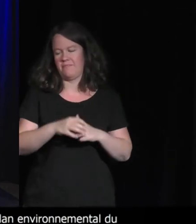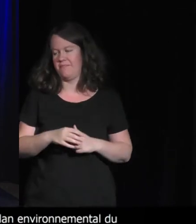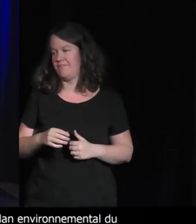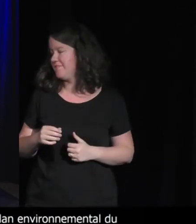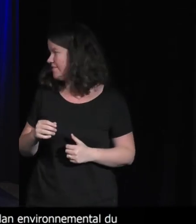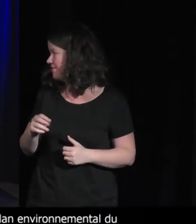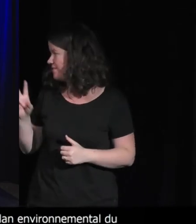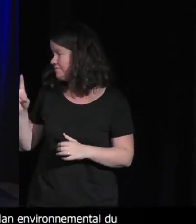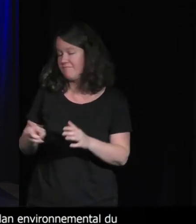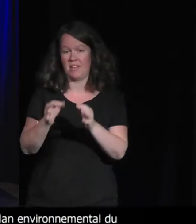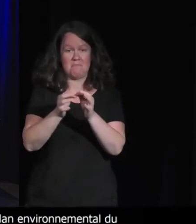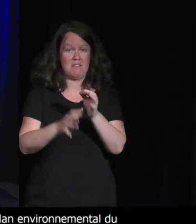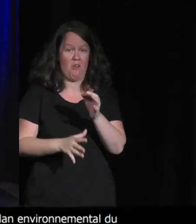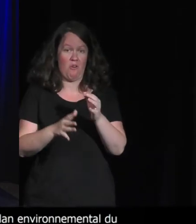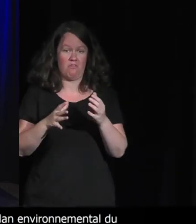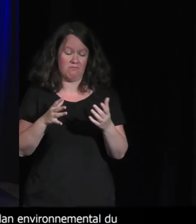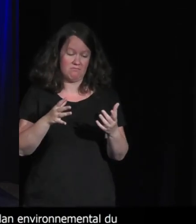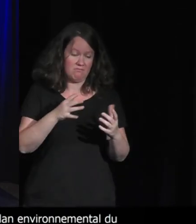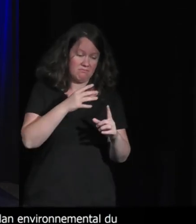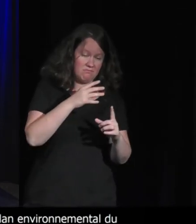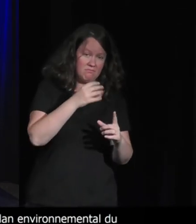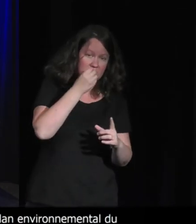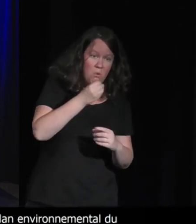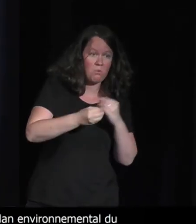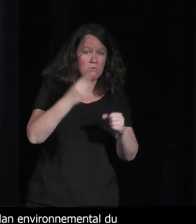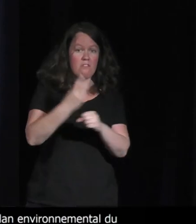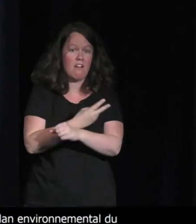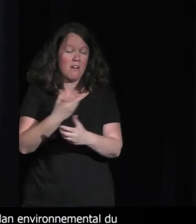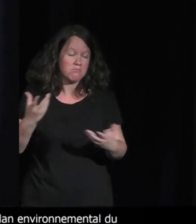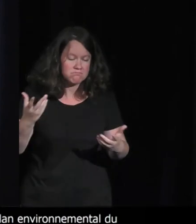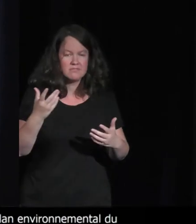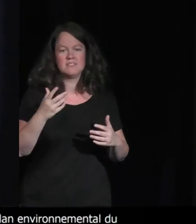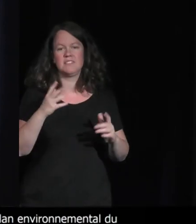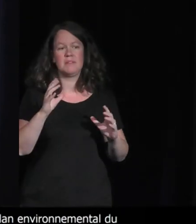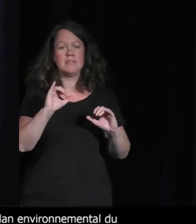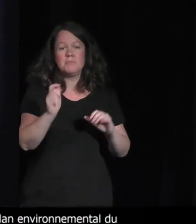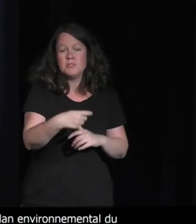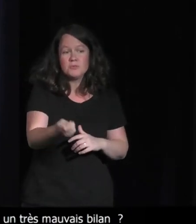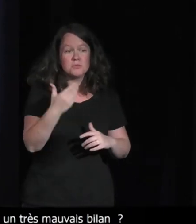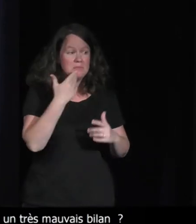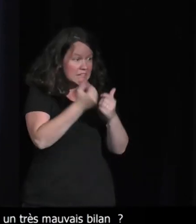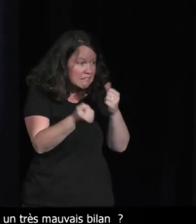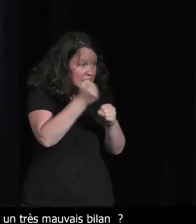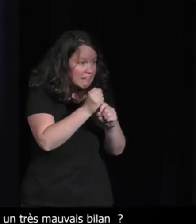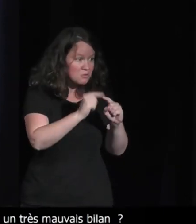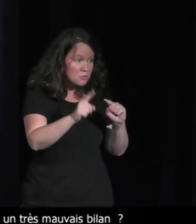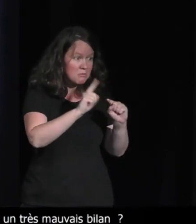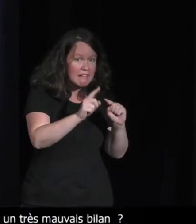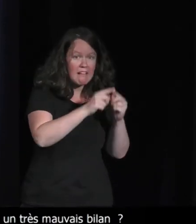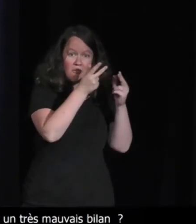existe. n pas vraiment bon ou mauvais. Enfin, le jeu, du coup, va évidemment générer par sa production